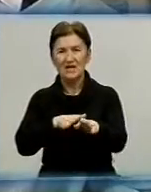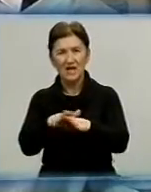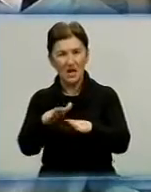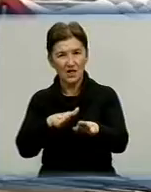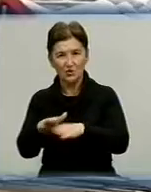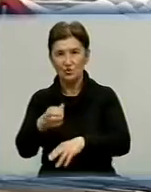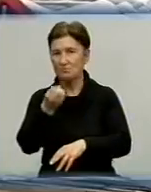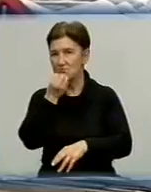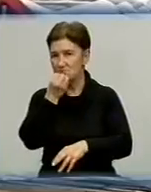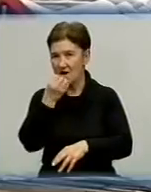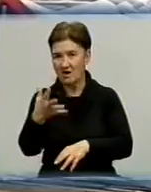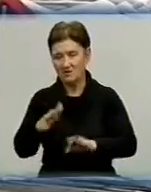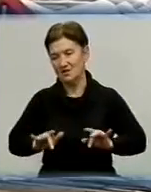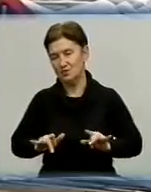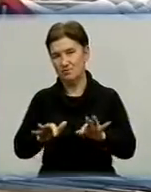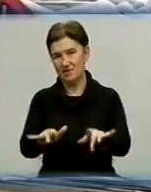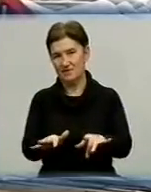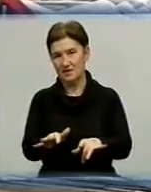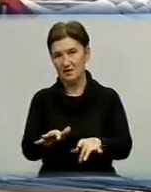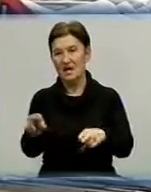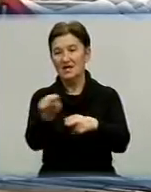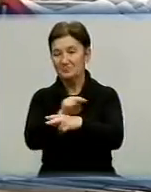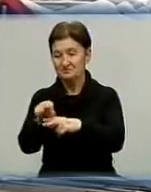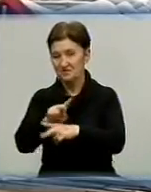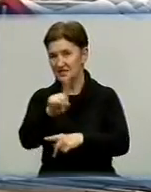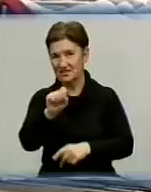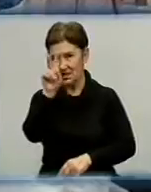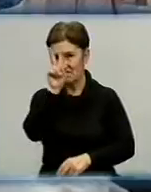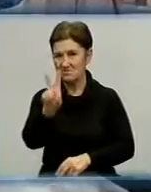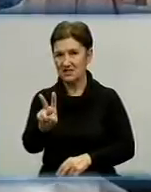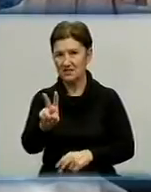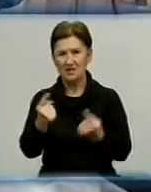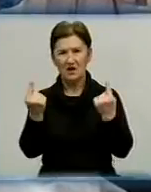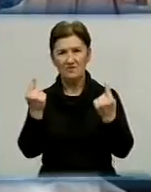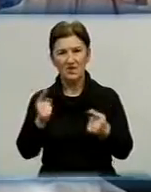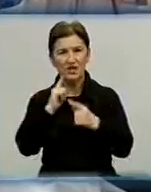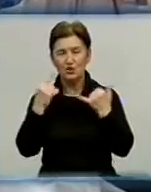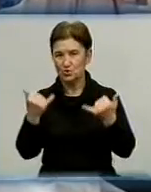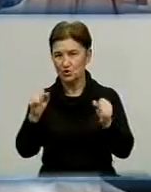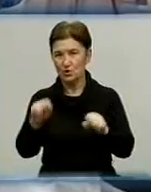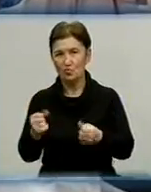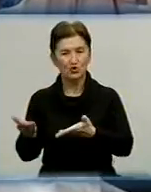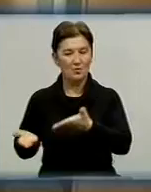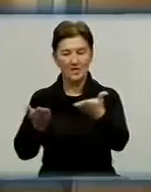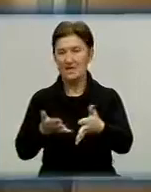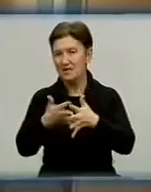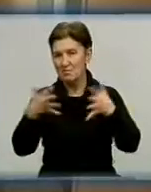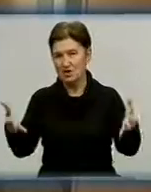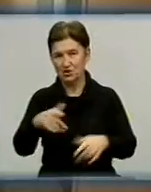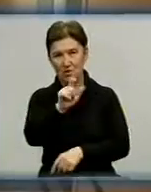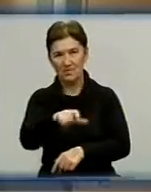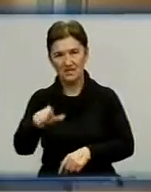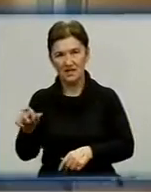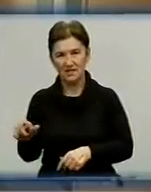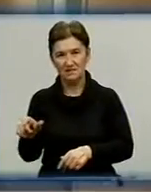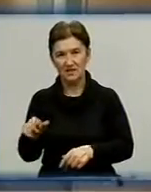гарних справ. Ремонт в приміщенні виконали менш ніж за два місяці. Відновлений зал великий, сучасний і може прийняти більше пацієнтів. Ми зробили